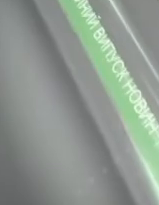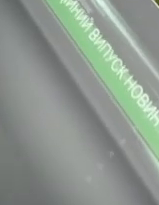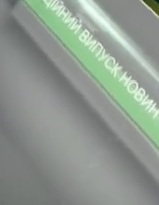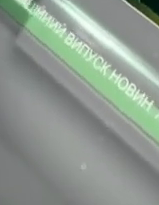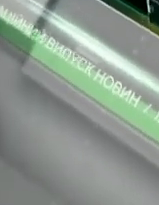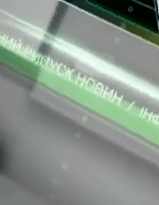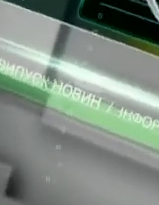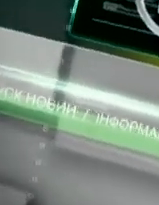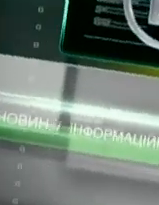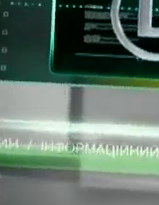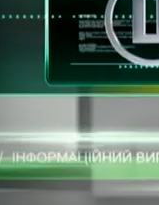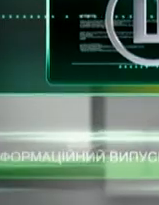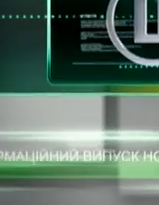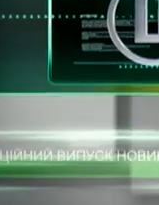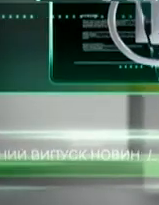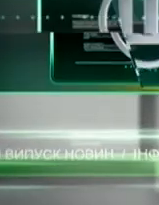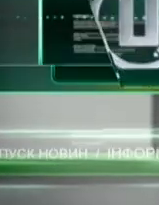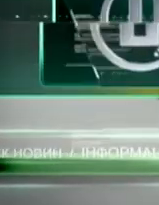Дякую! Дякую!